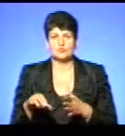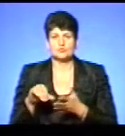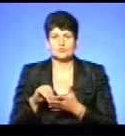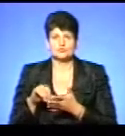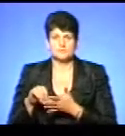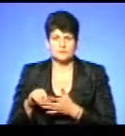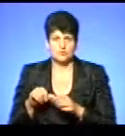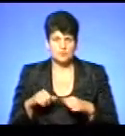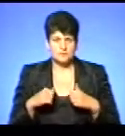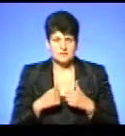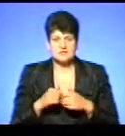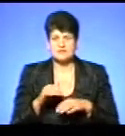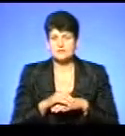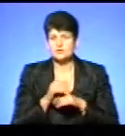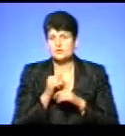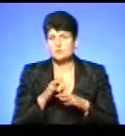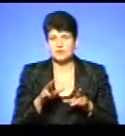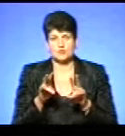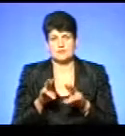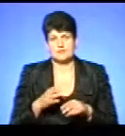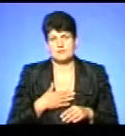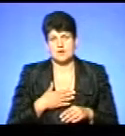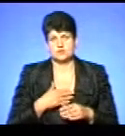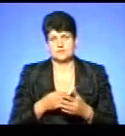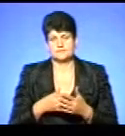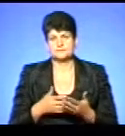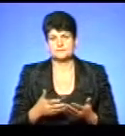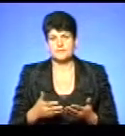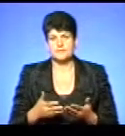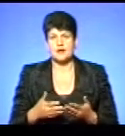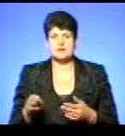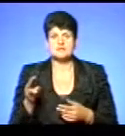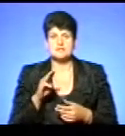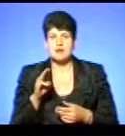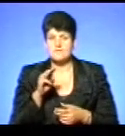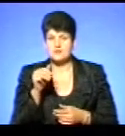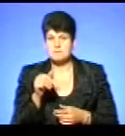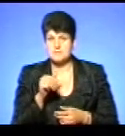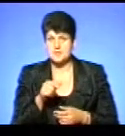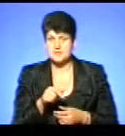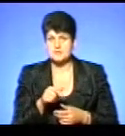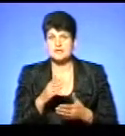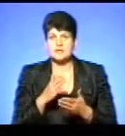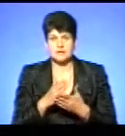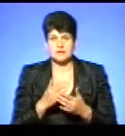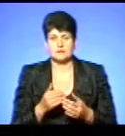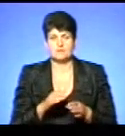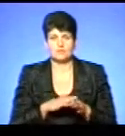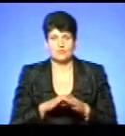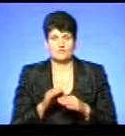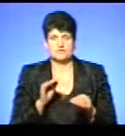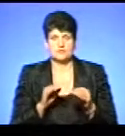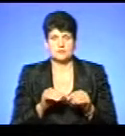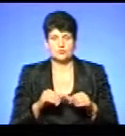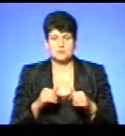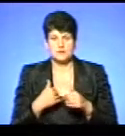і фактично вони не могли розглянути наших тарифів. Вже з травня місяця є повноважний склад Нацкомісії,